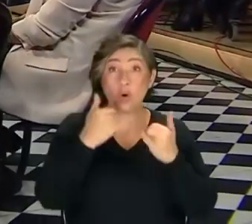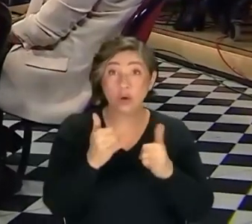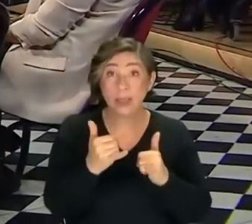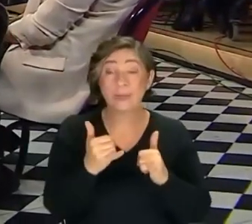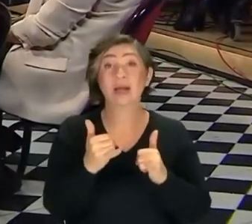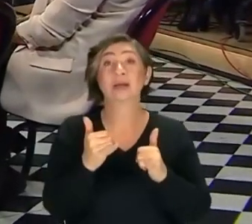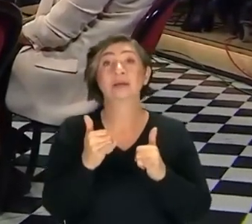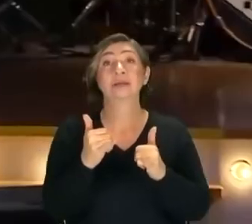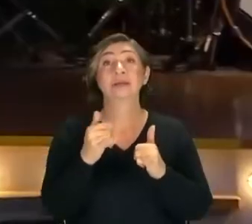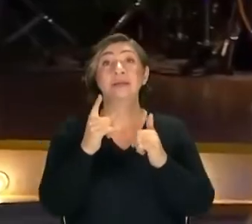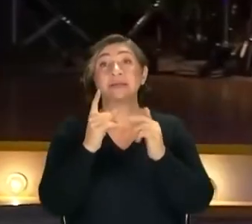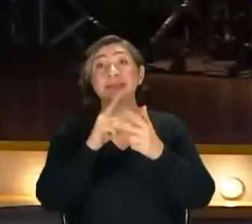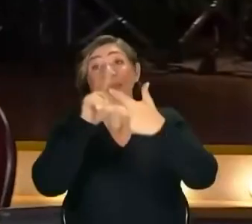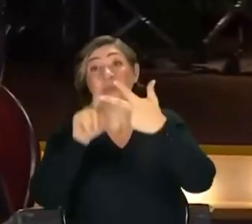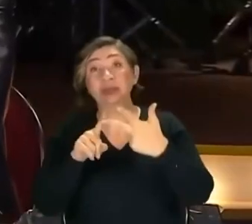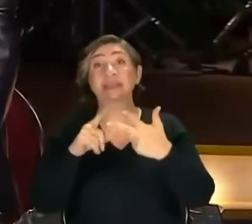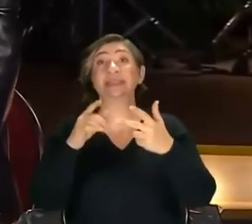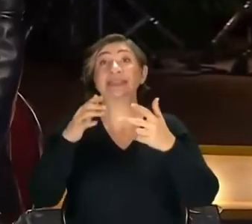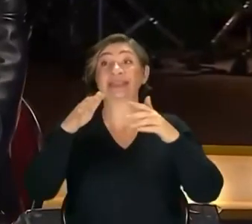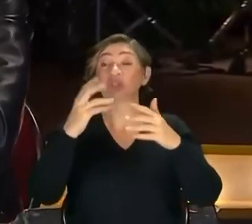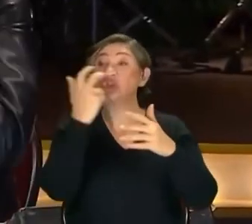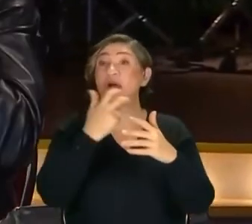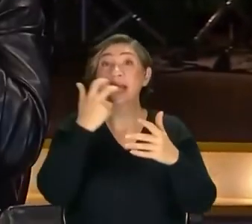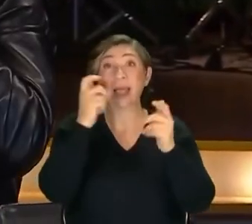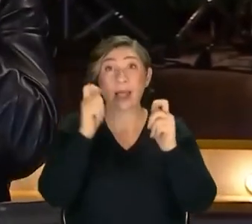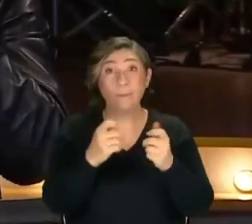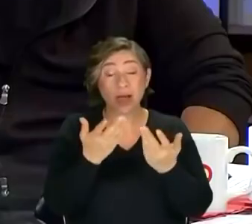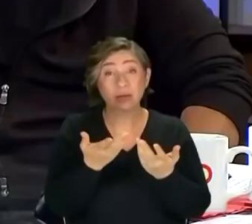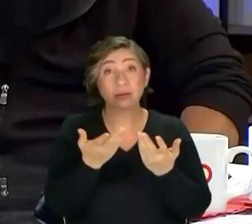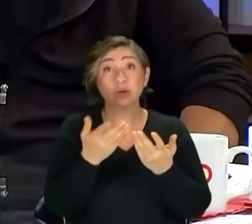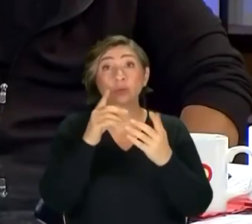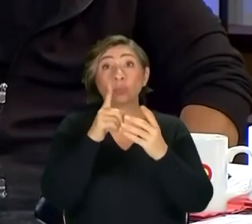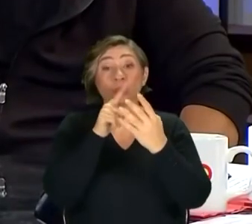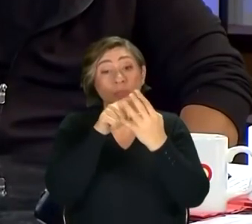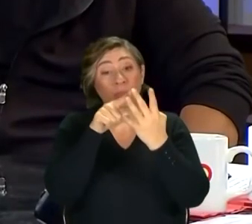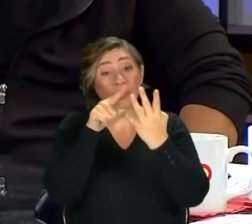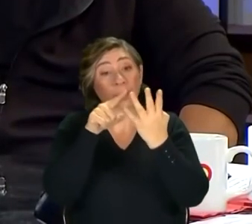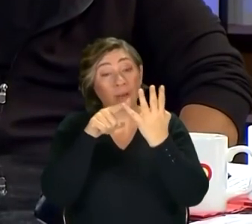oynamak, bir yandan sahnede olmak ve şarkı söylemek bunlar